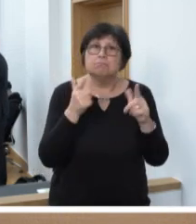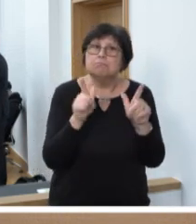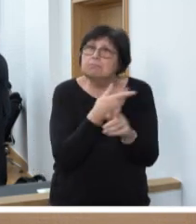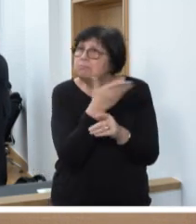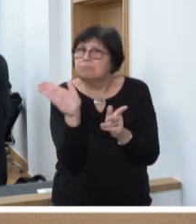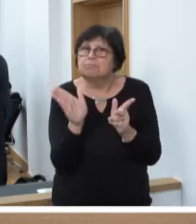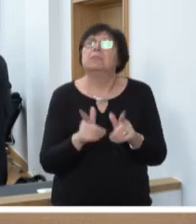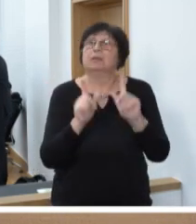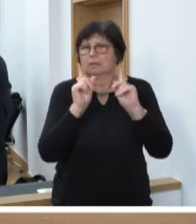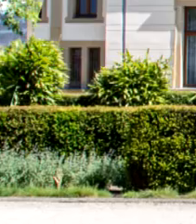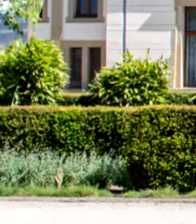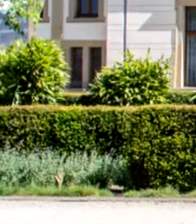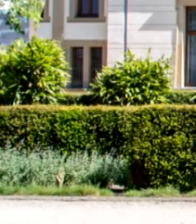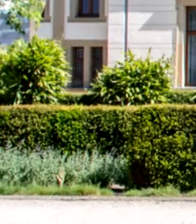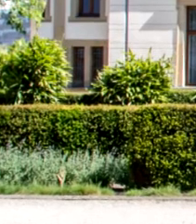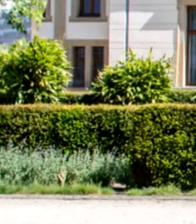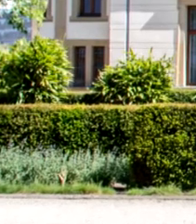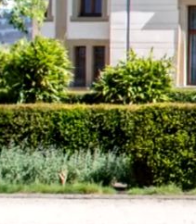Fall. Dann verfahren wir so.